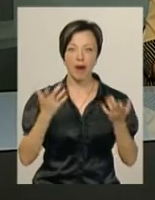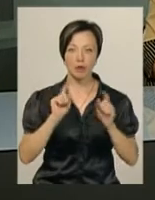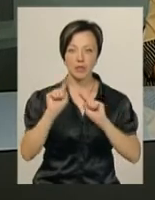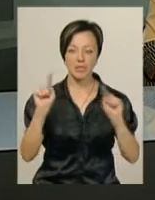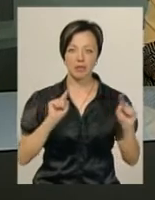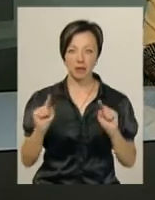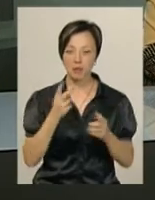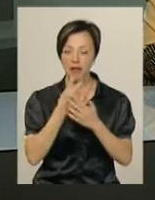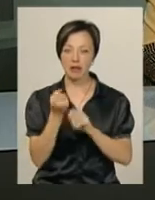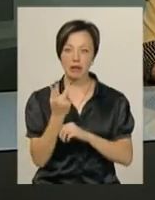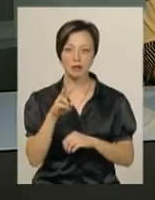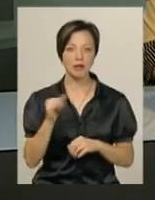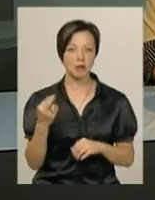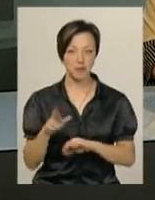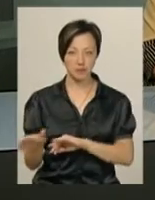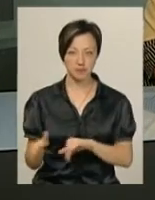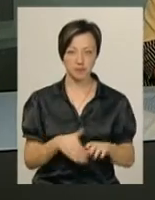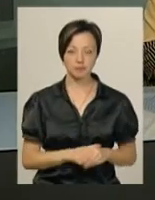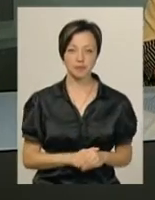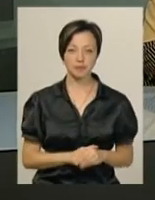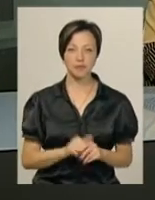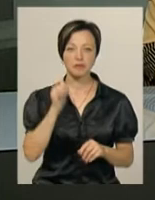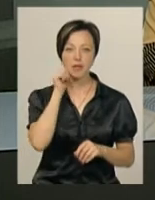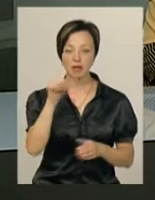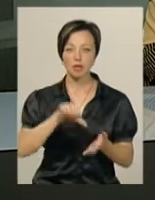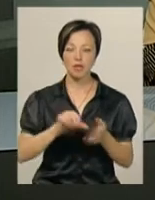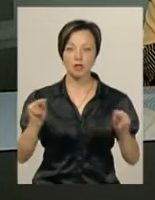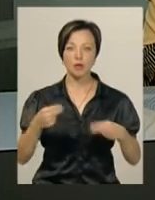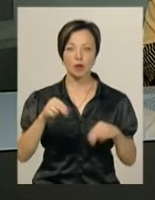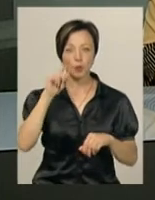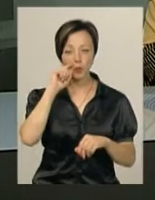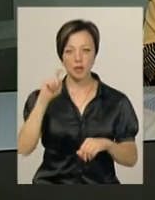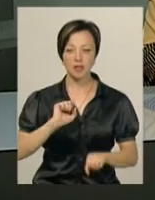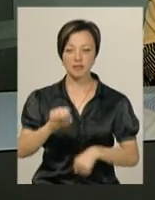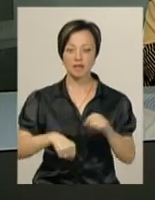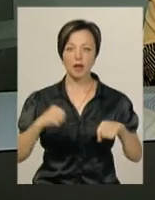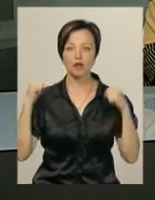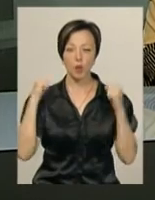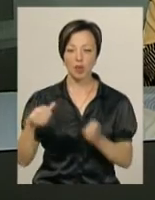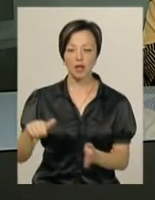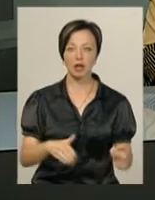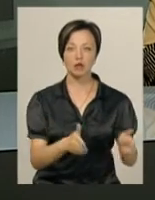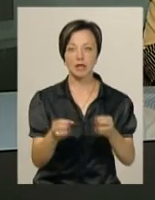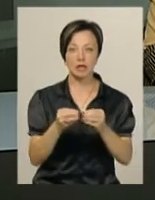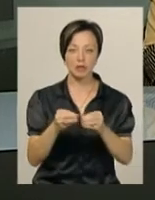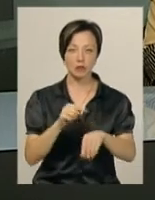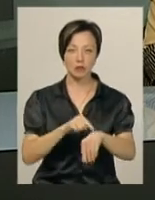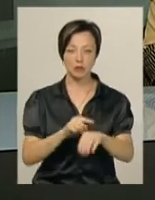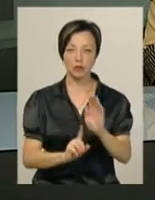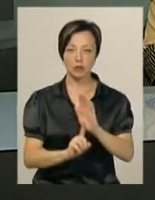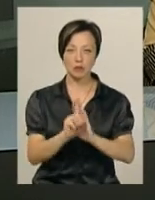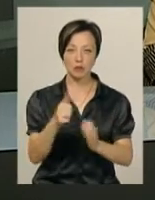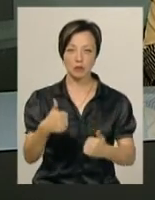13 липня. Завтра учасники Чемпіонату України з велоспорту на шосе о 10-й годині